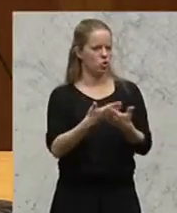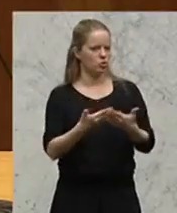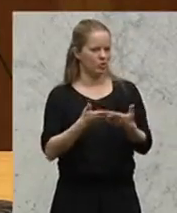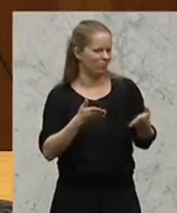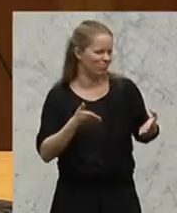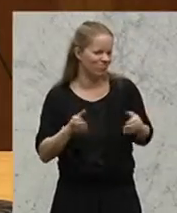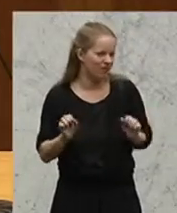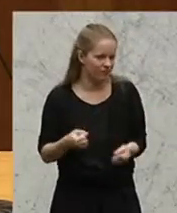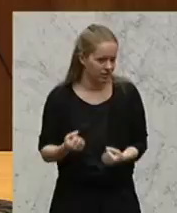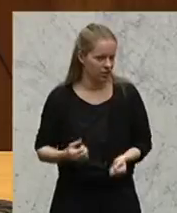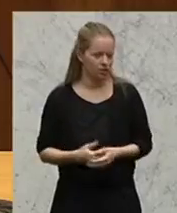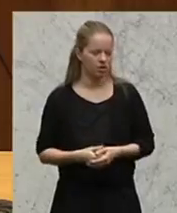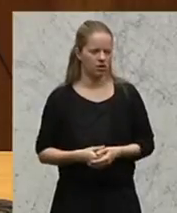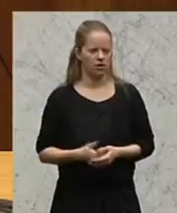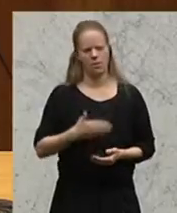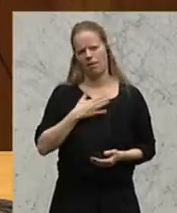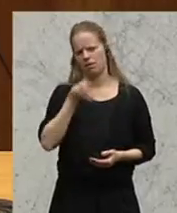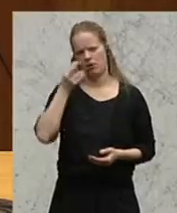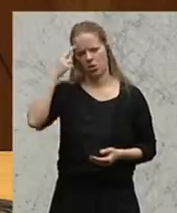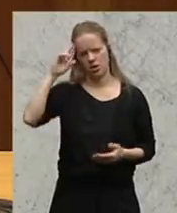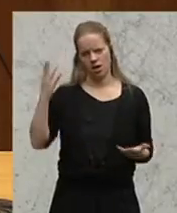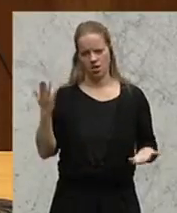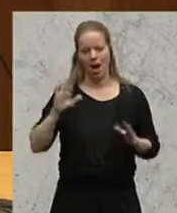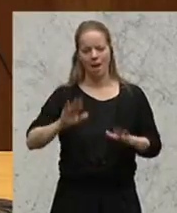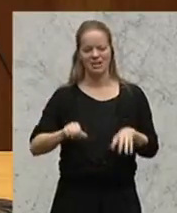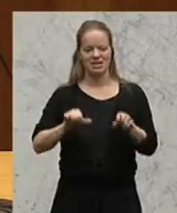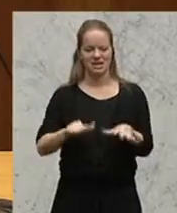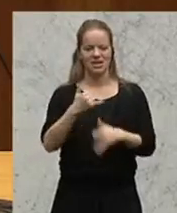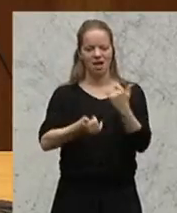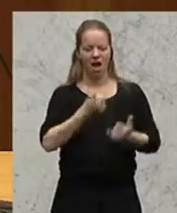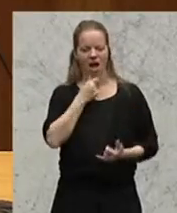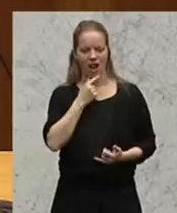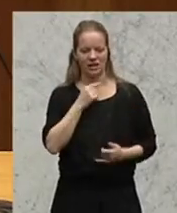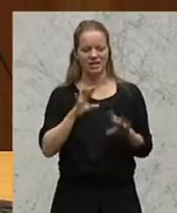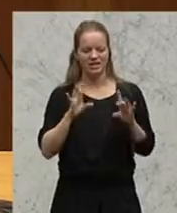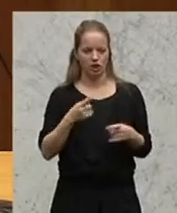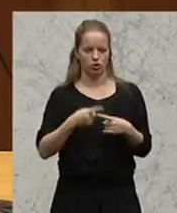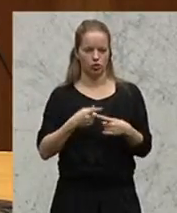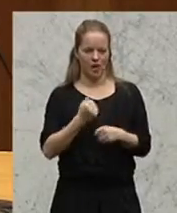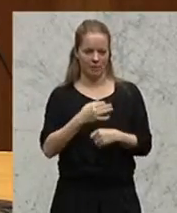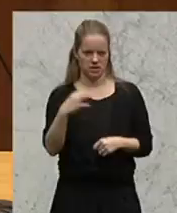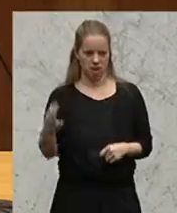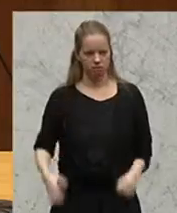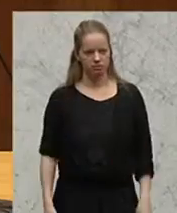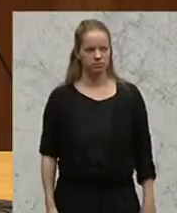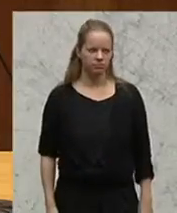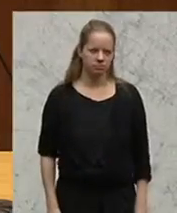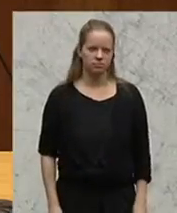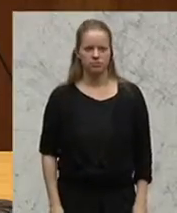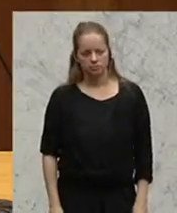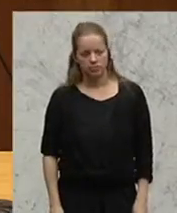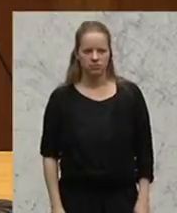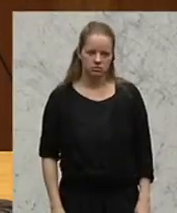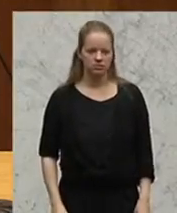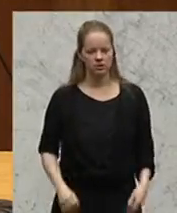meine Damen und Herren, ab dem 16. Lebensjahr zehn Stunden Arbeitstag, das ist nicht